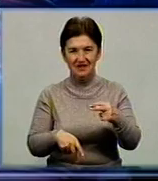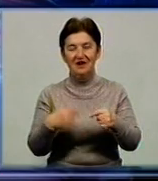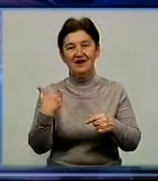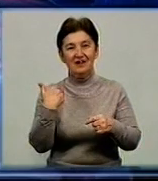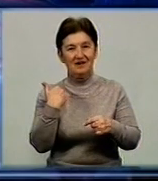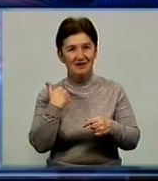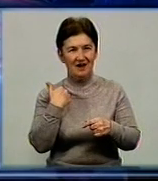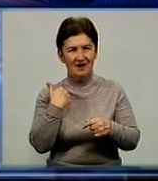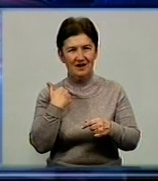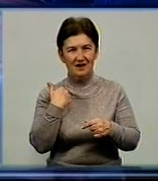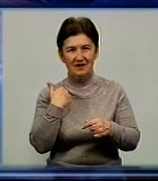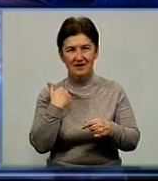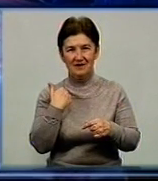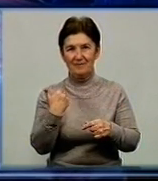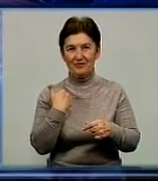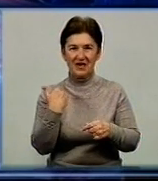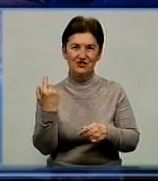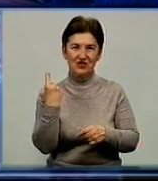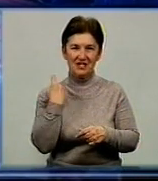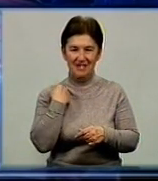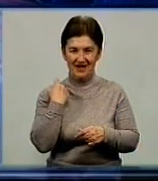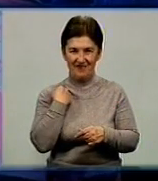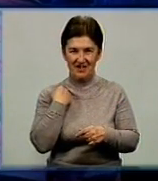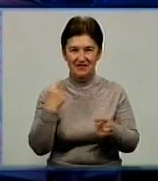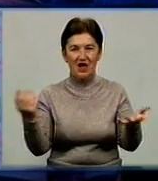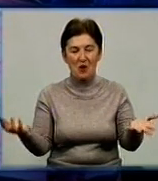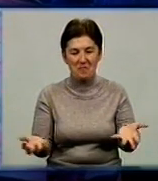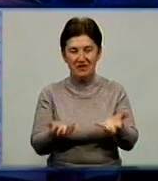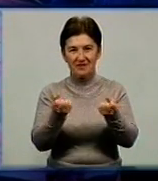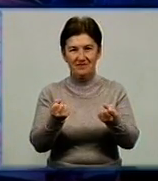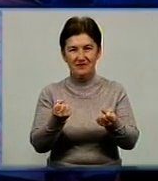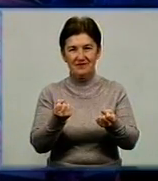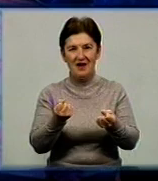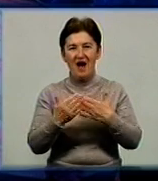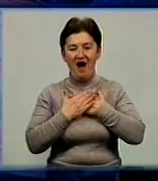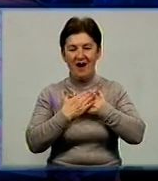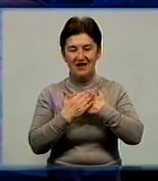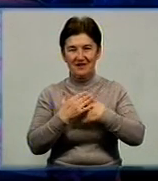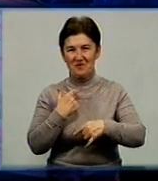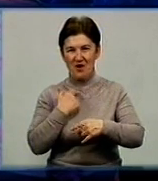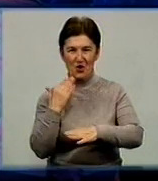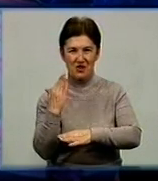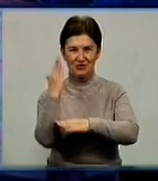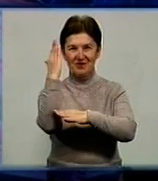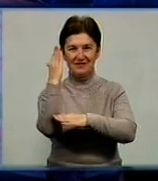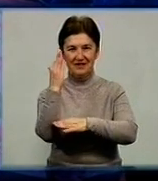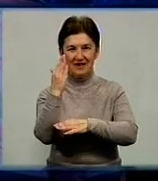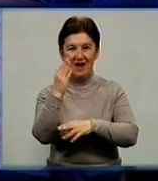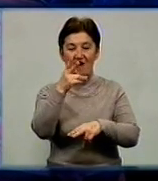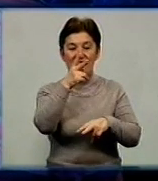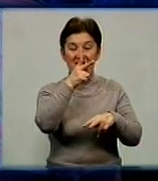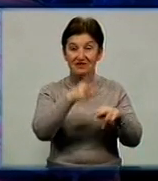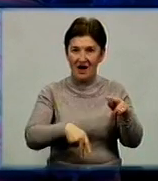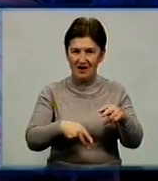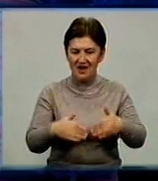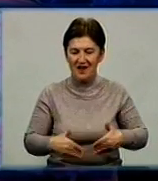наші кіровоградці його підтримували активним голосуванням, тому що якраз фінальний етап,